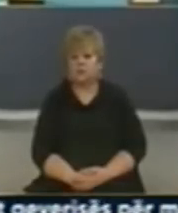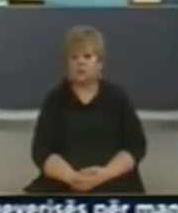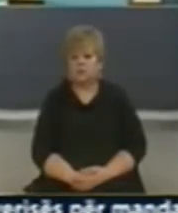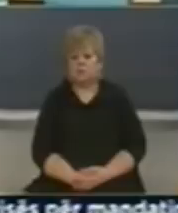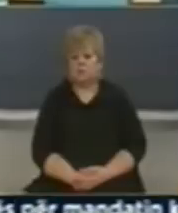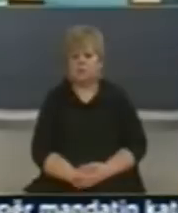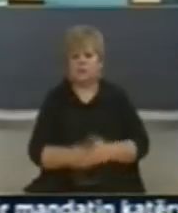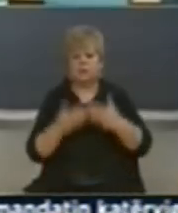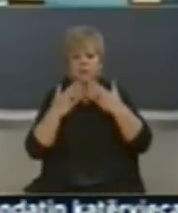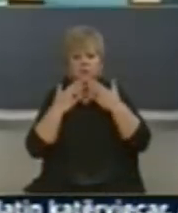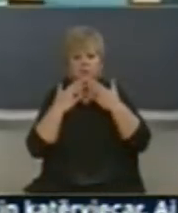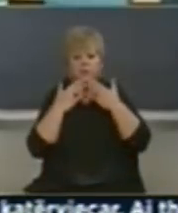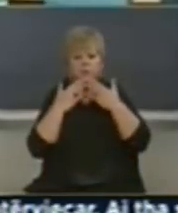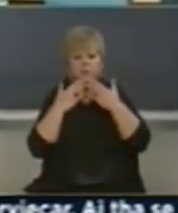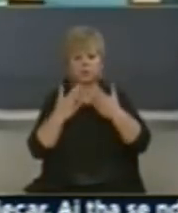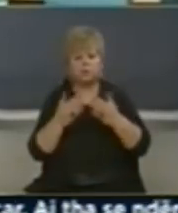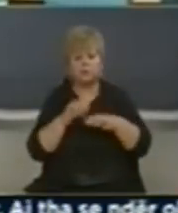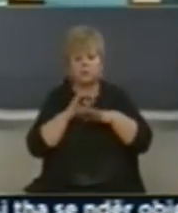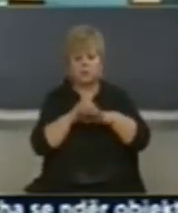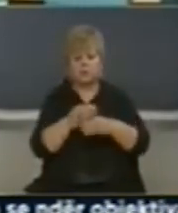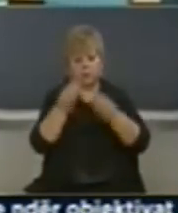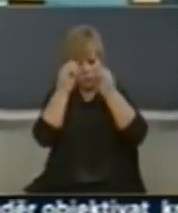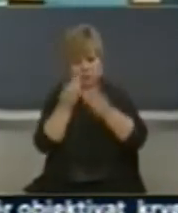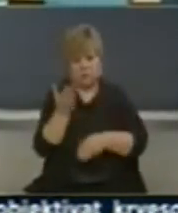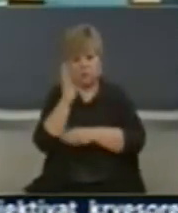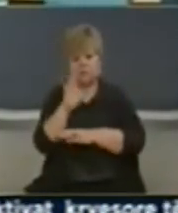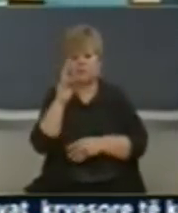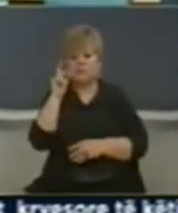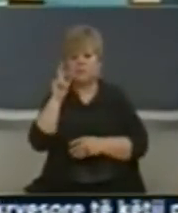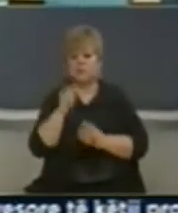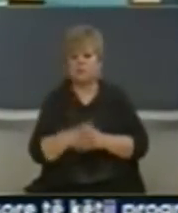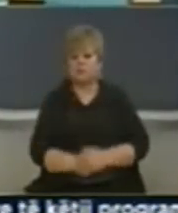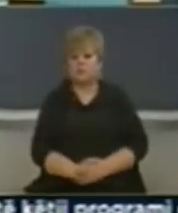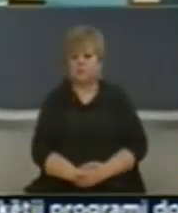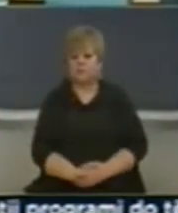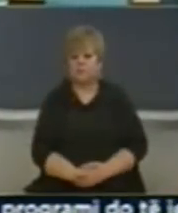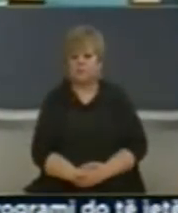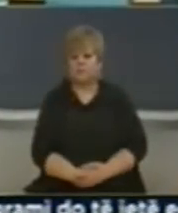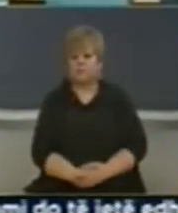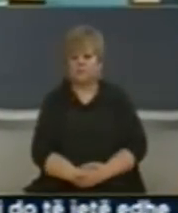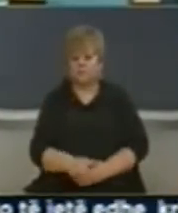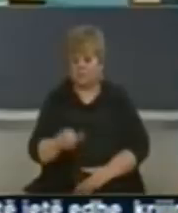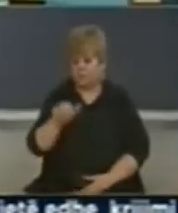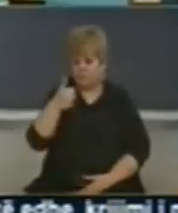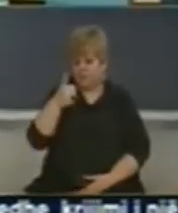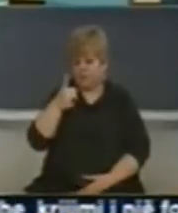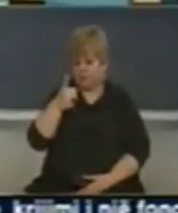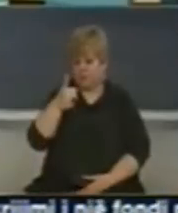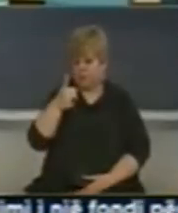Palëmderit zoti kërësu se ndërruarat deputete Rugova Spari mendoj se